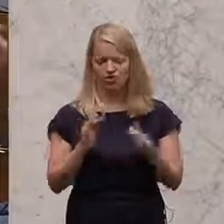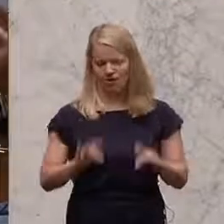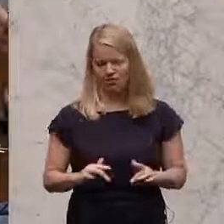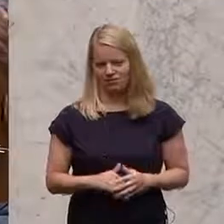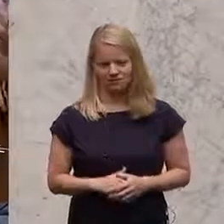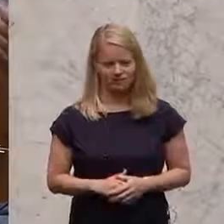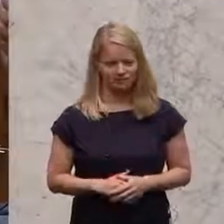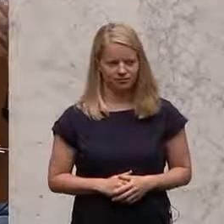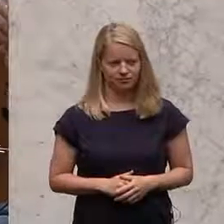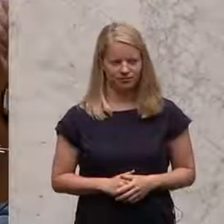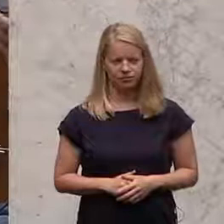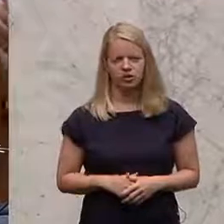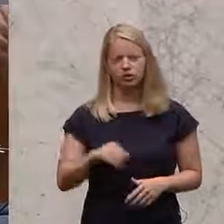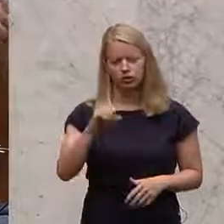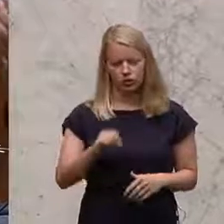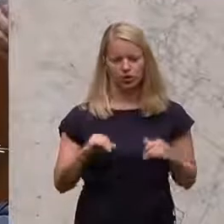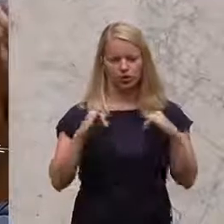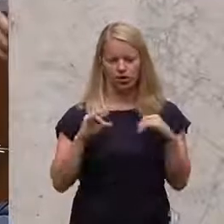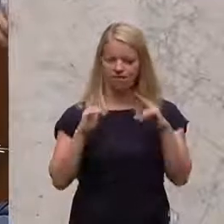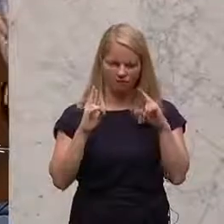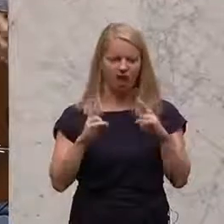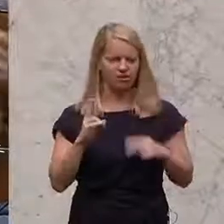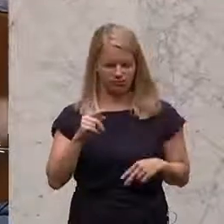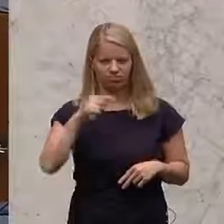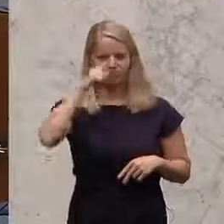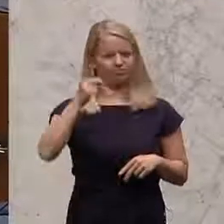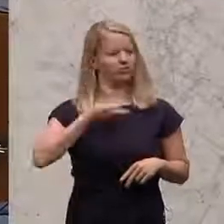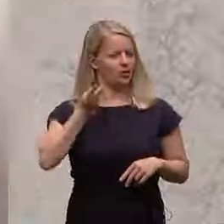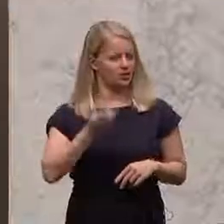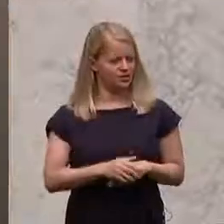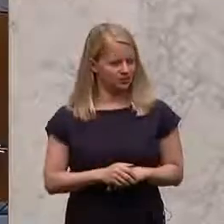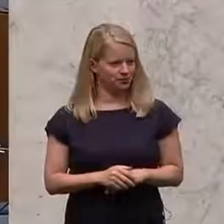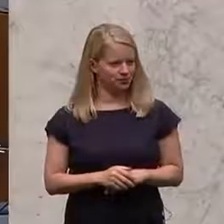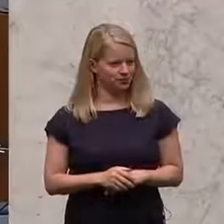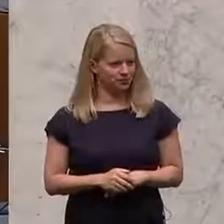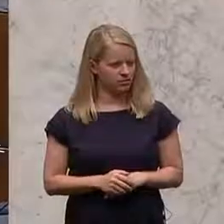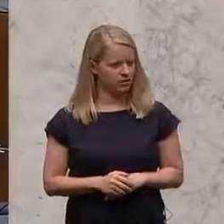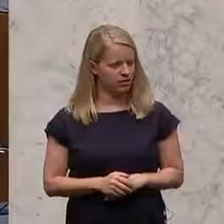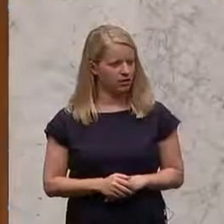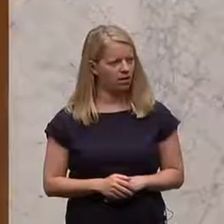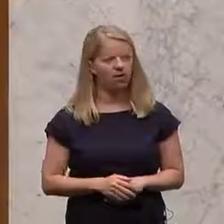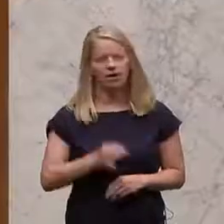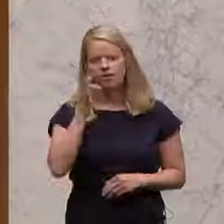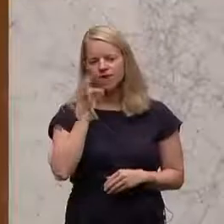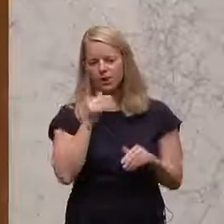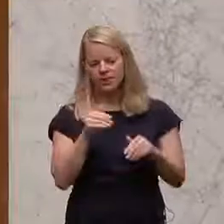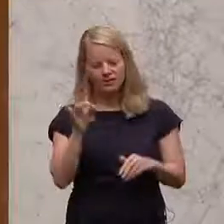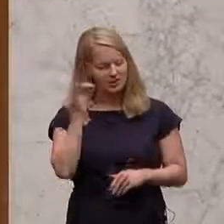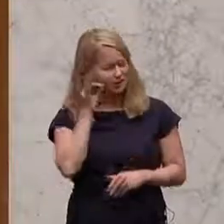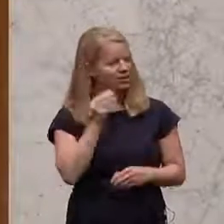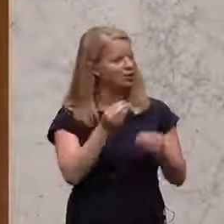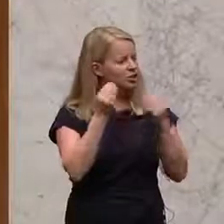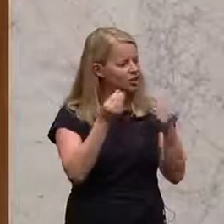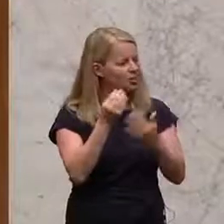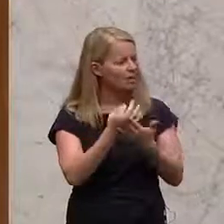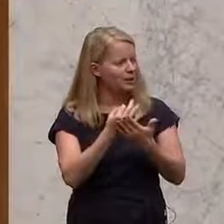der Punkt, auf den die Südtiroler sehr, sehr stolz sind. Und Frau Ministerin, geschätzte Bildungssprecherinnen